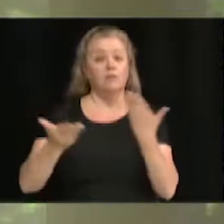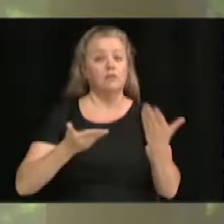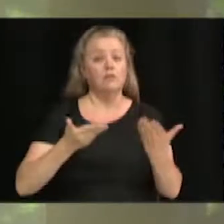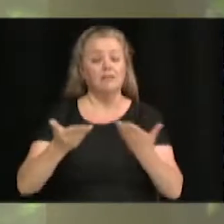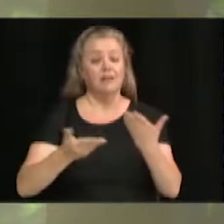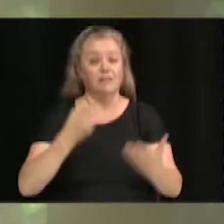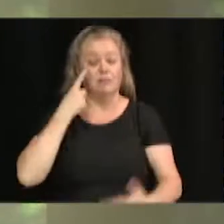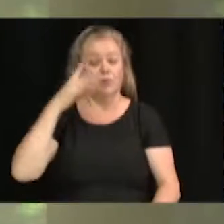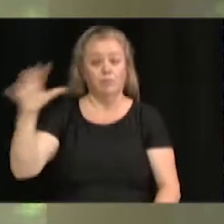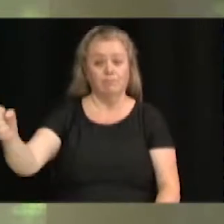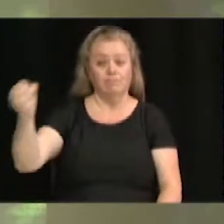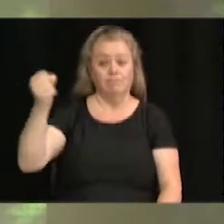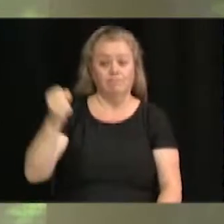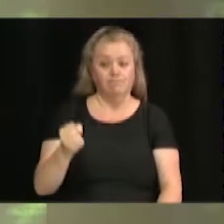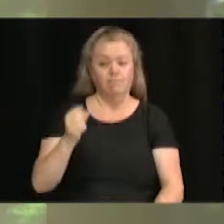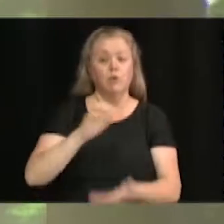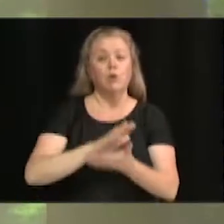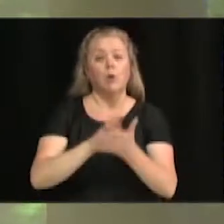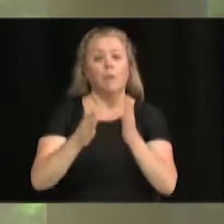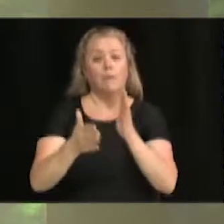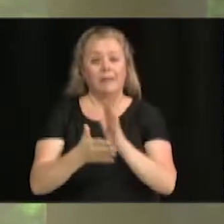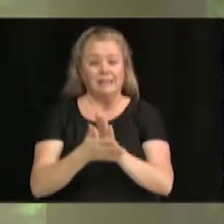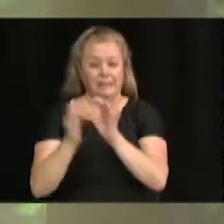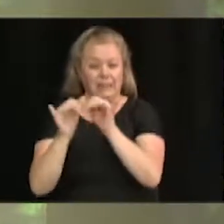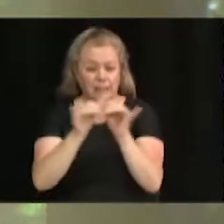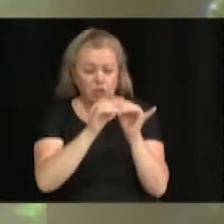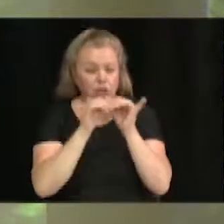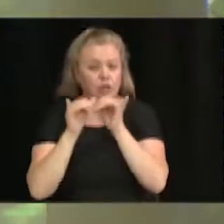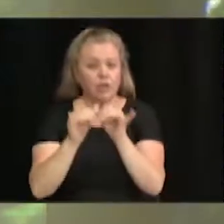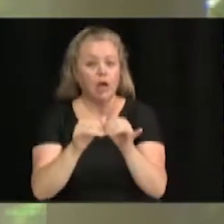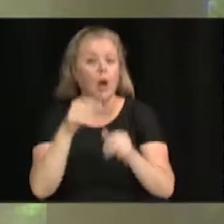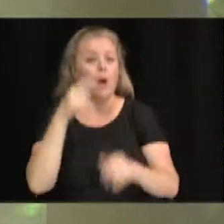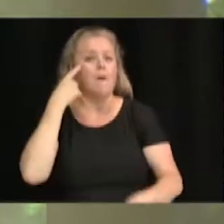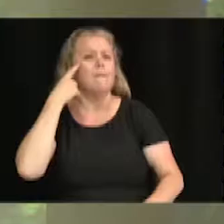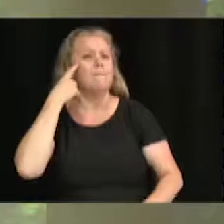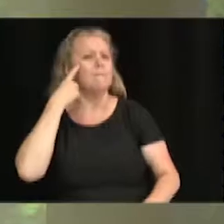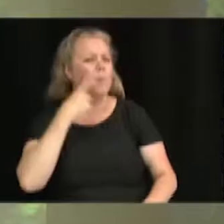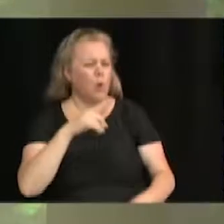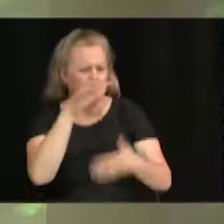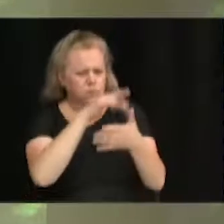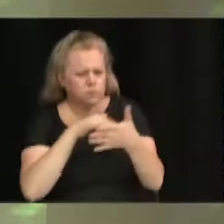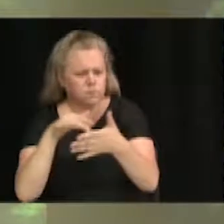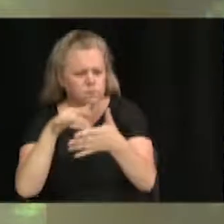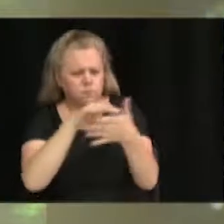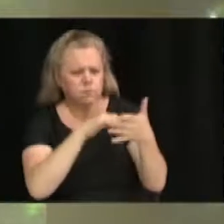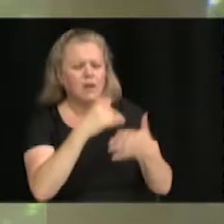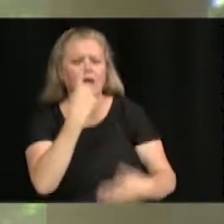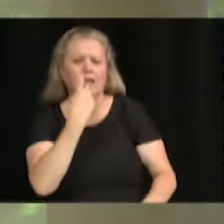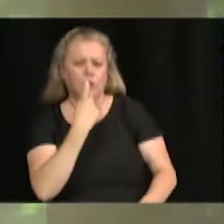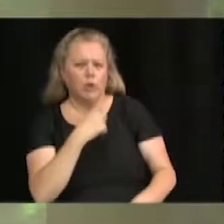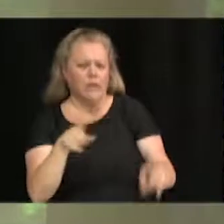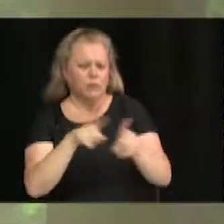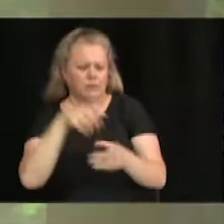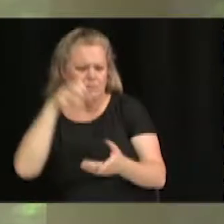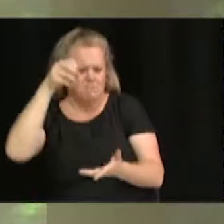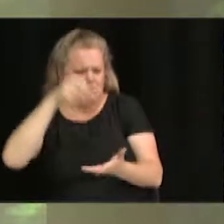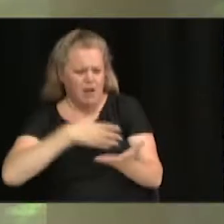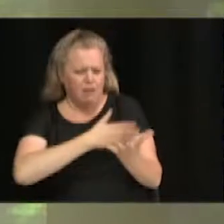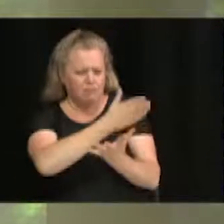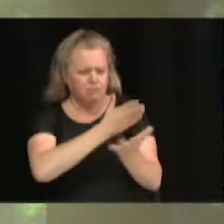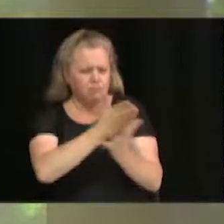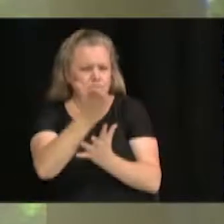services professionnels d'une firme d'ingénieur conseil pour la réalisation d'une étude hydraulique et d'un plan directeur pour divers